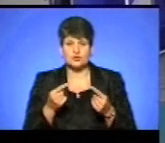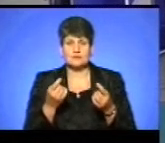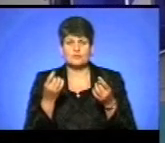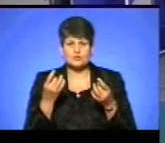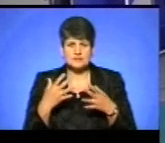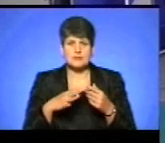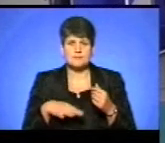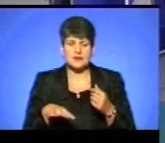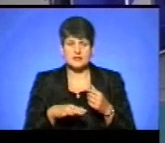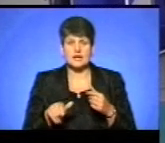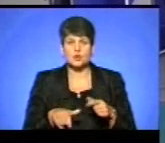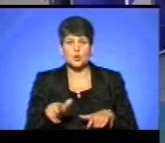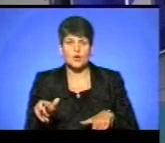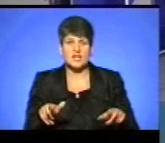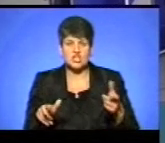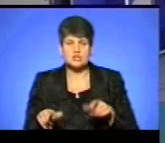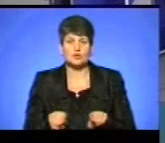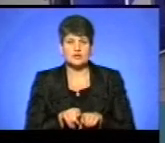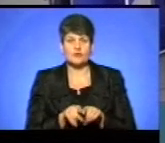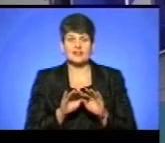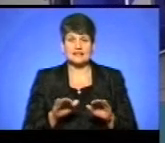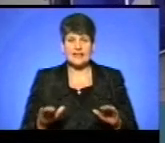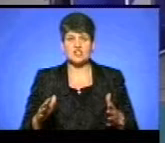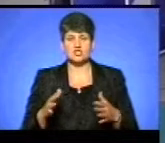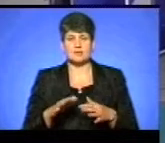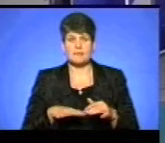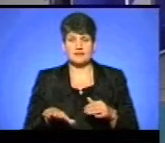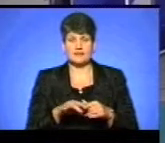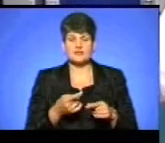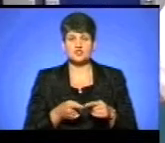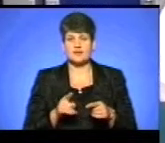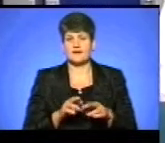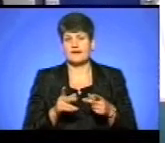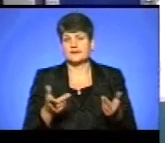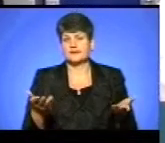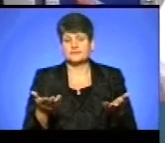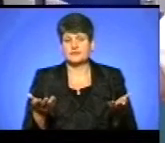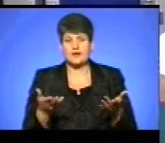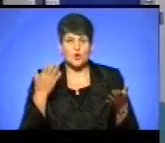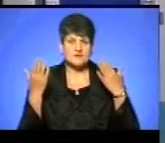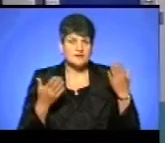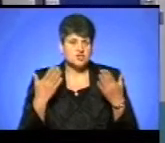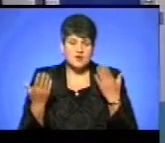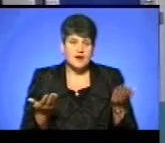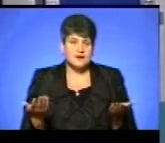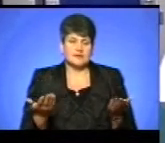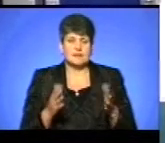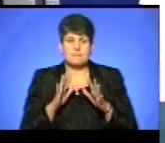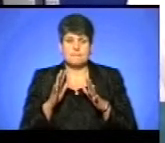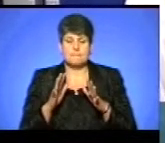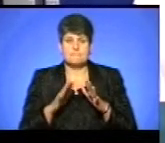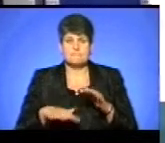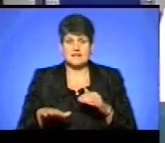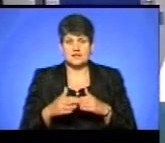майданчики, так як доріжки, так як звичайні дитячі майданчики, так як майданчики якісь розважальні, чи теж самий майданчик перед